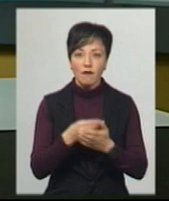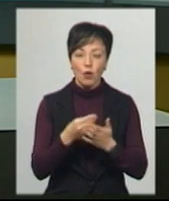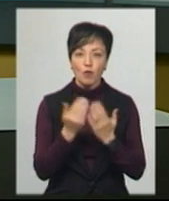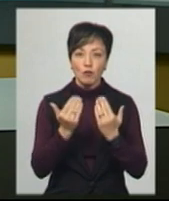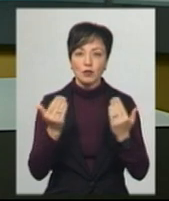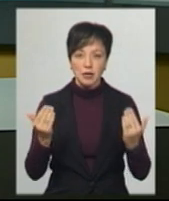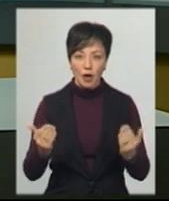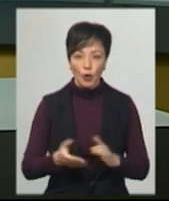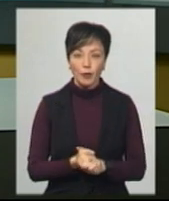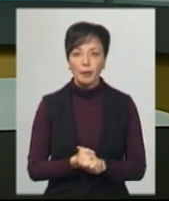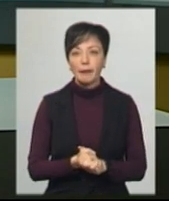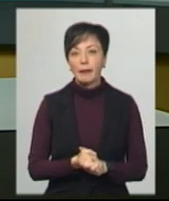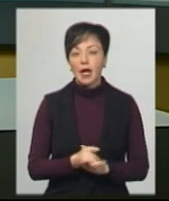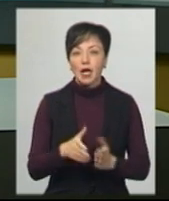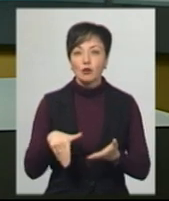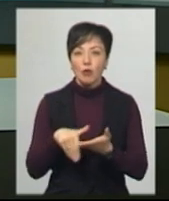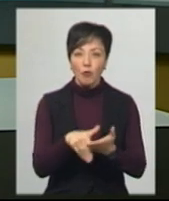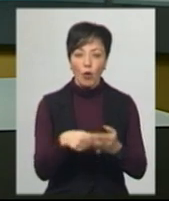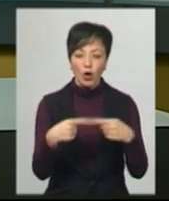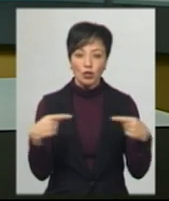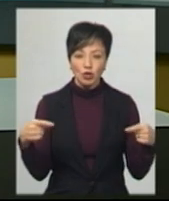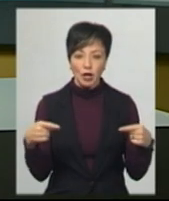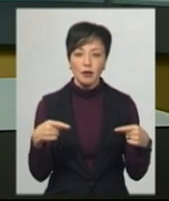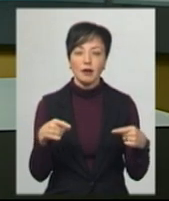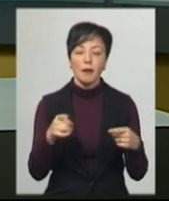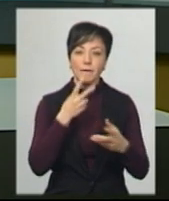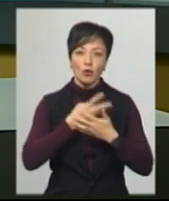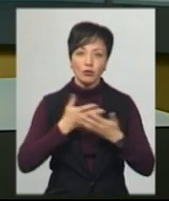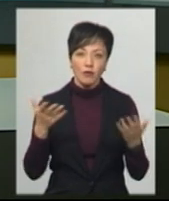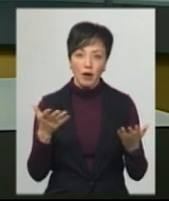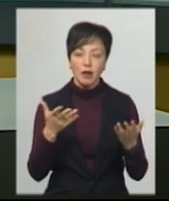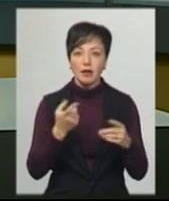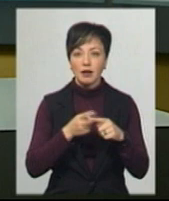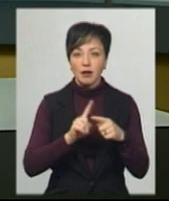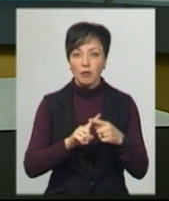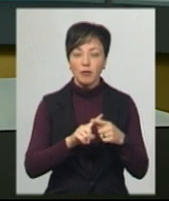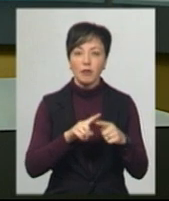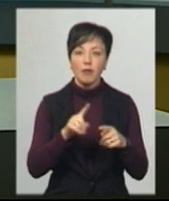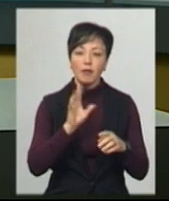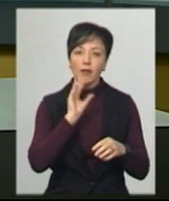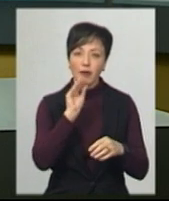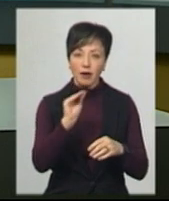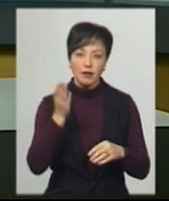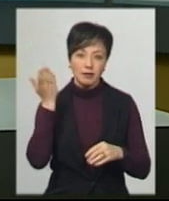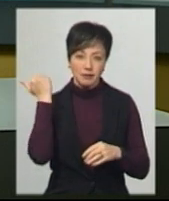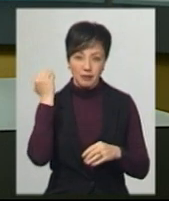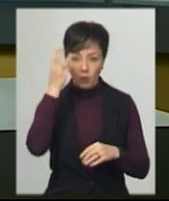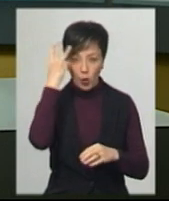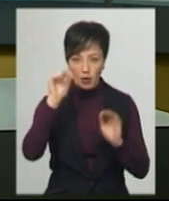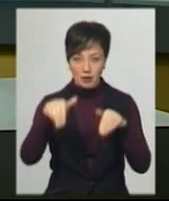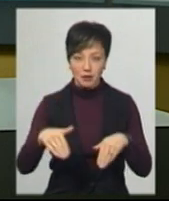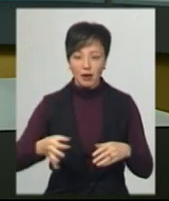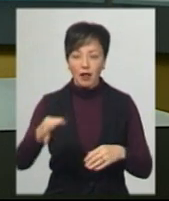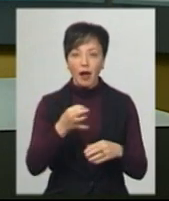музею Вікторія Папонова. За допомогою речей музейники проілюстрували діалектизми Проскурва і Подільського краю. Які слова